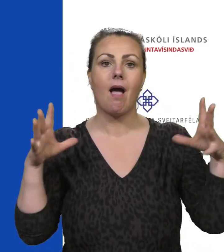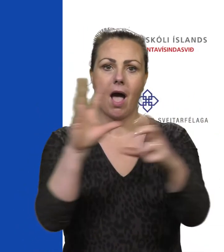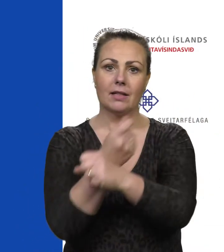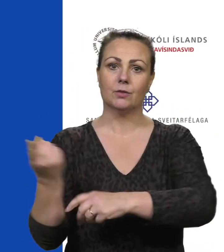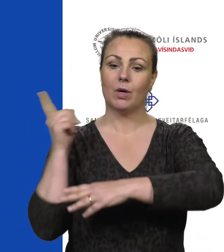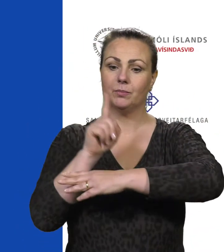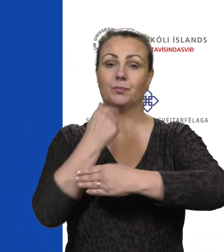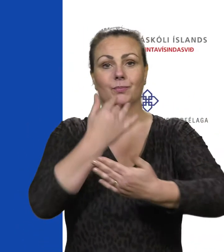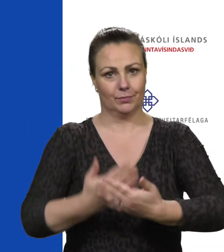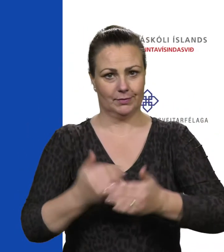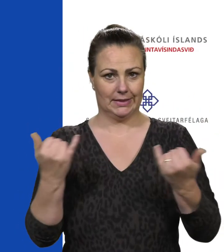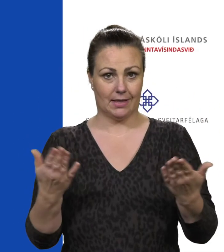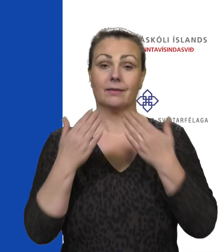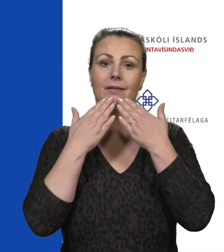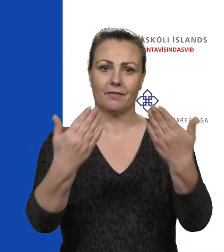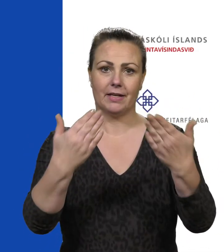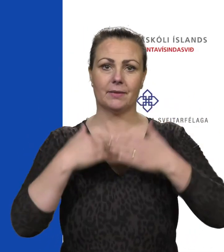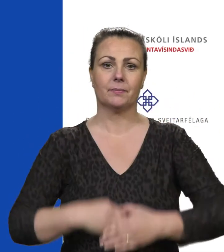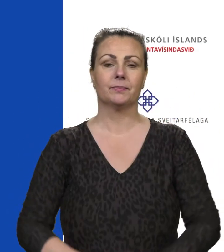til máluna. Takk fyrir.